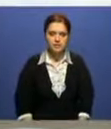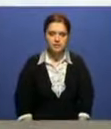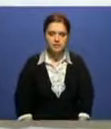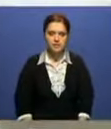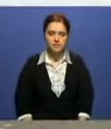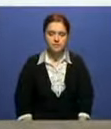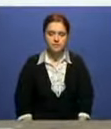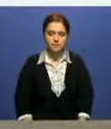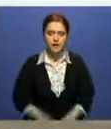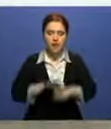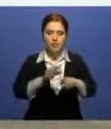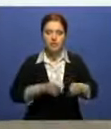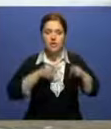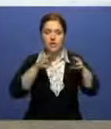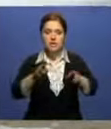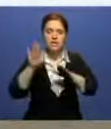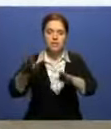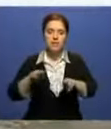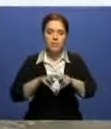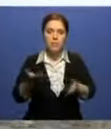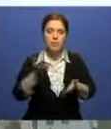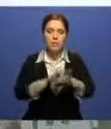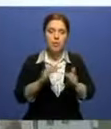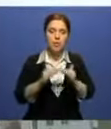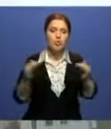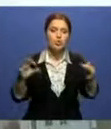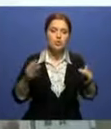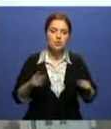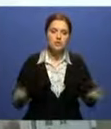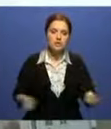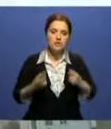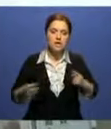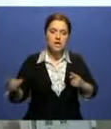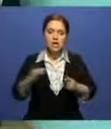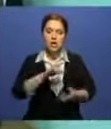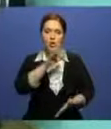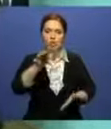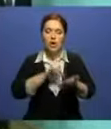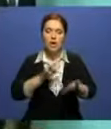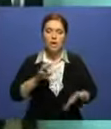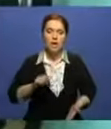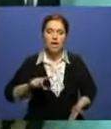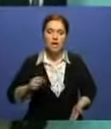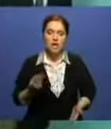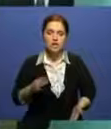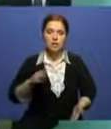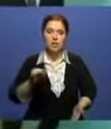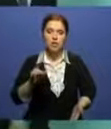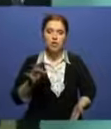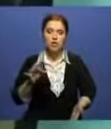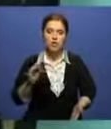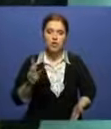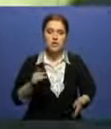В ходе визита вице-премьер познакомился с уровнем социального развития региона, в частности городов Балхаш, Приозерск и Жесказган.